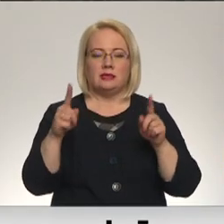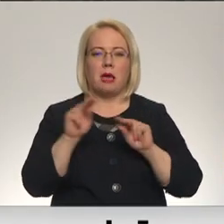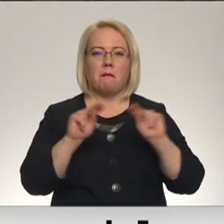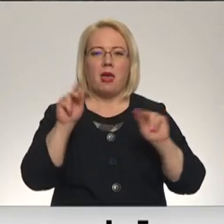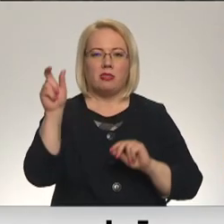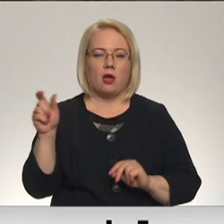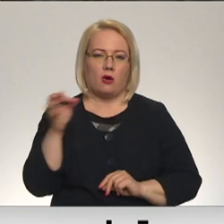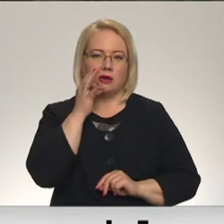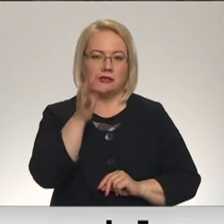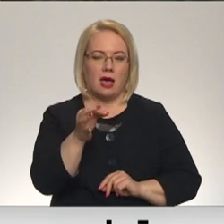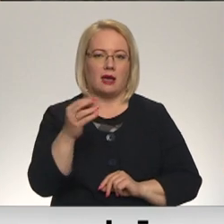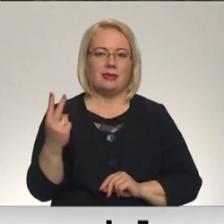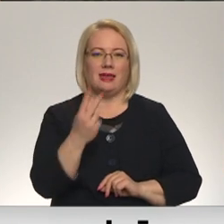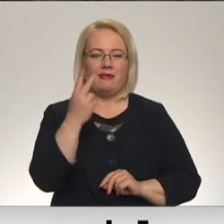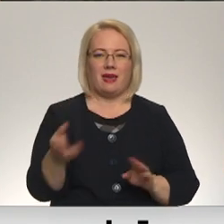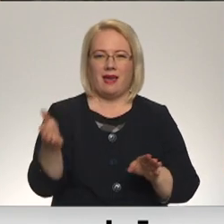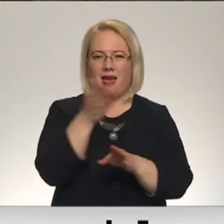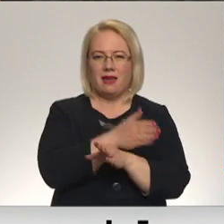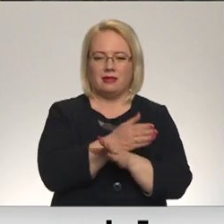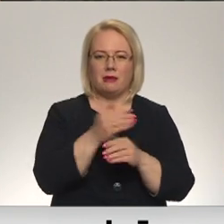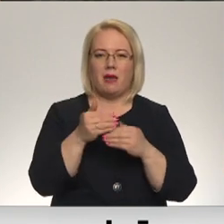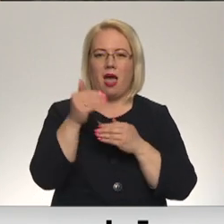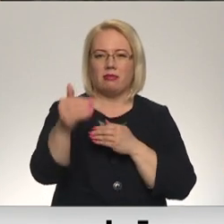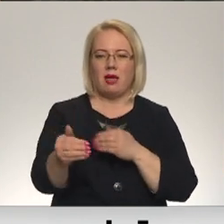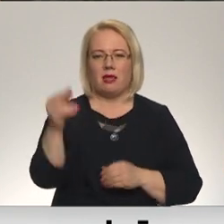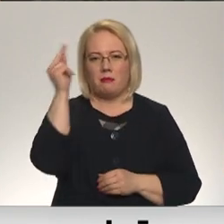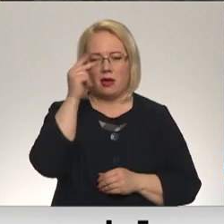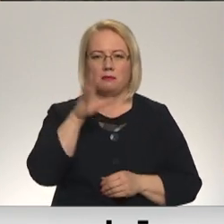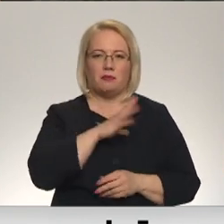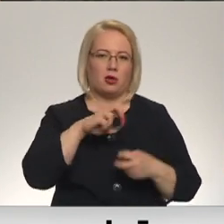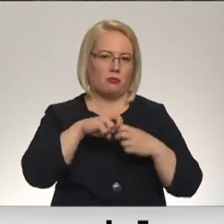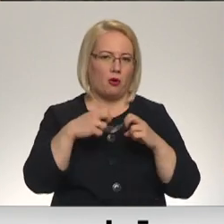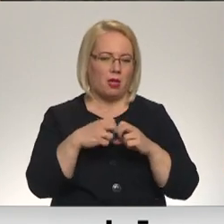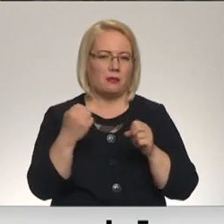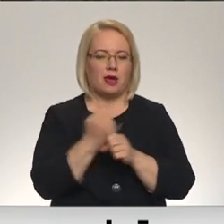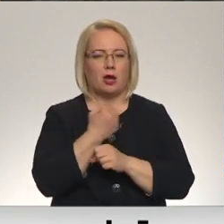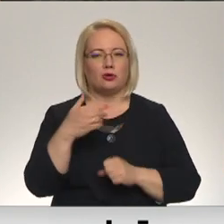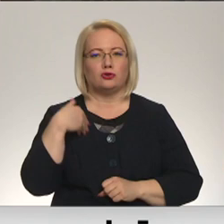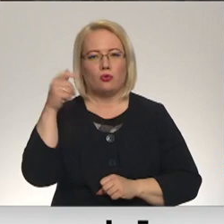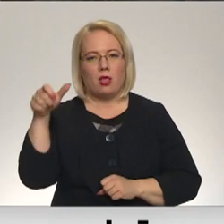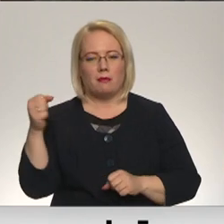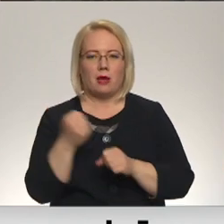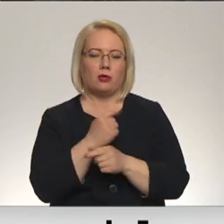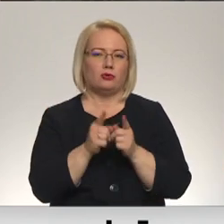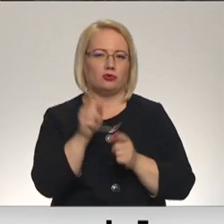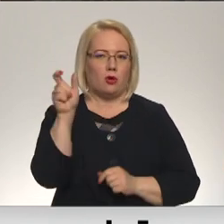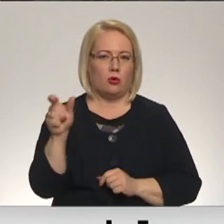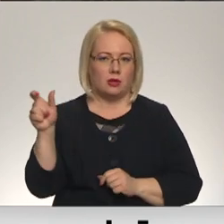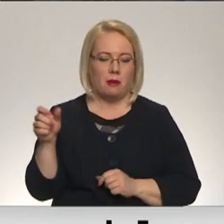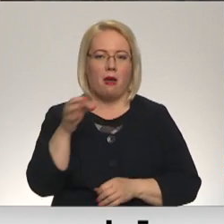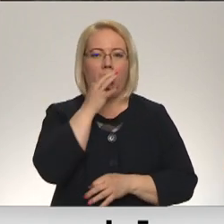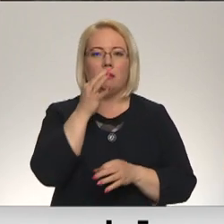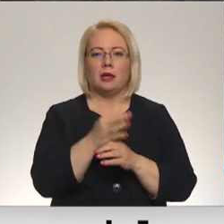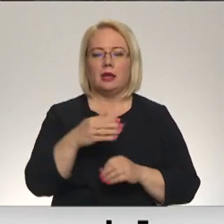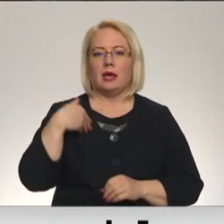pauši, kā aizvadītie divi gadi atālinātajās mācībās, bija izaicinājums gan skolēniem, gan skolotājiem. Atbildīgākie